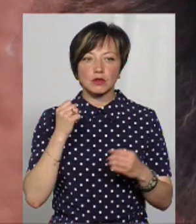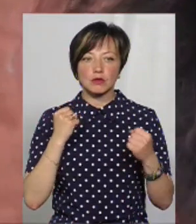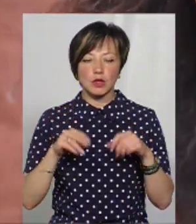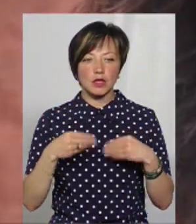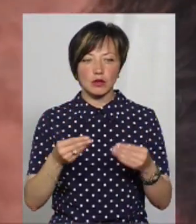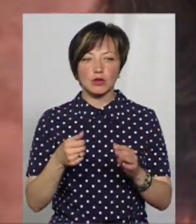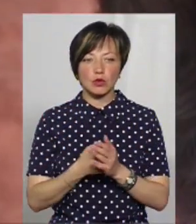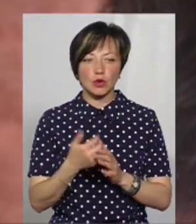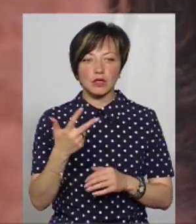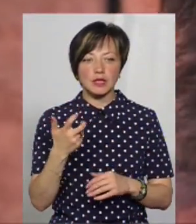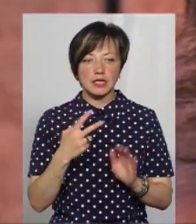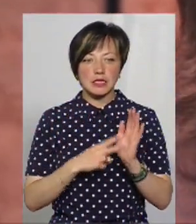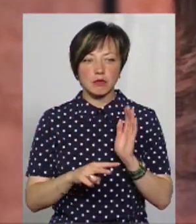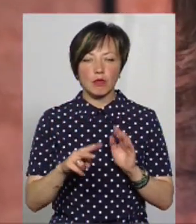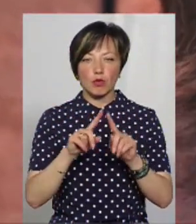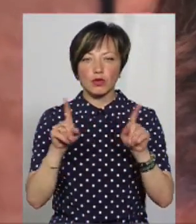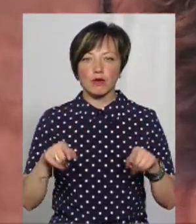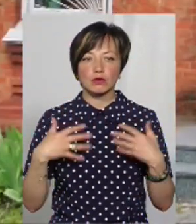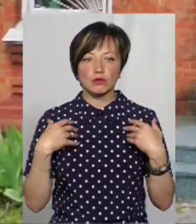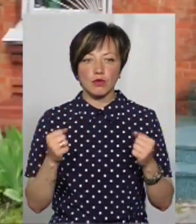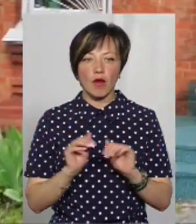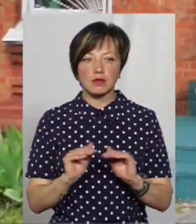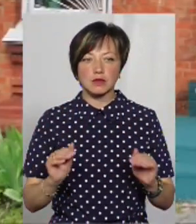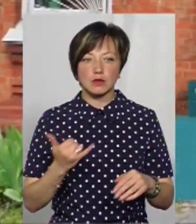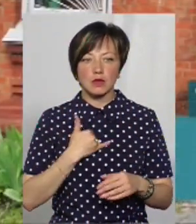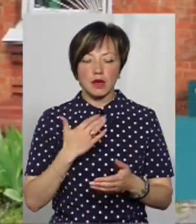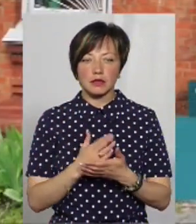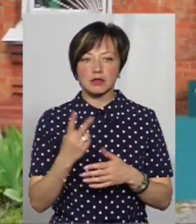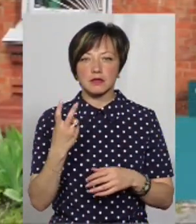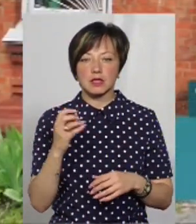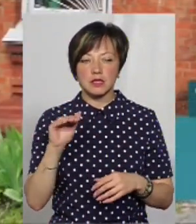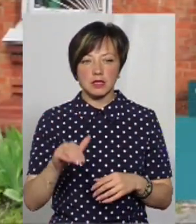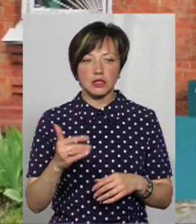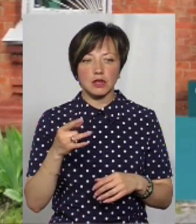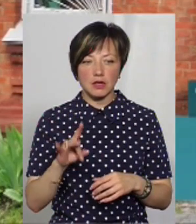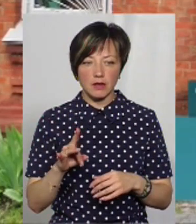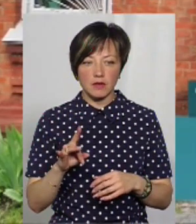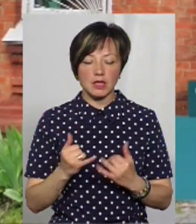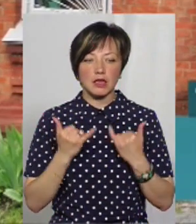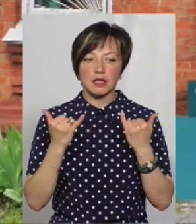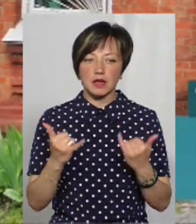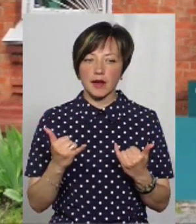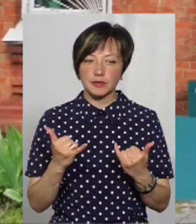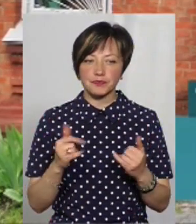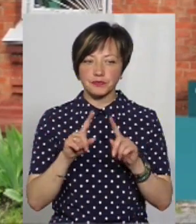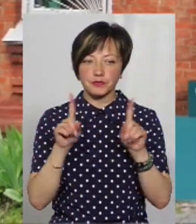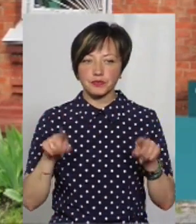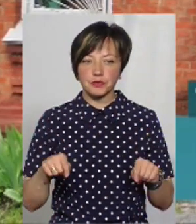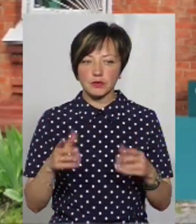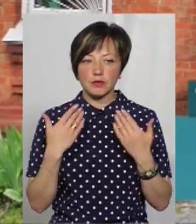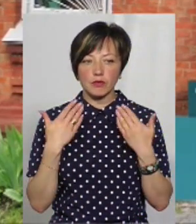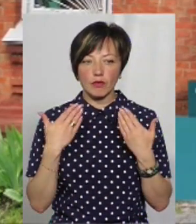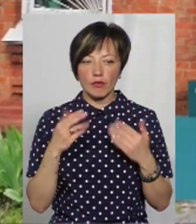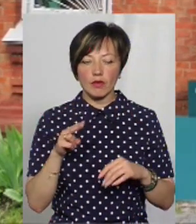надають до 370 путівок на оздоровлені дітей. В нас є 200 тисяч гривень для путівок по